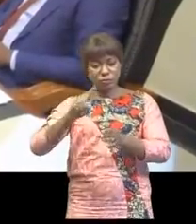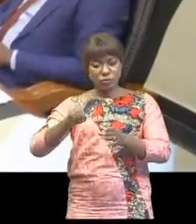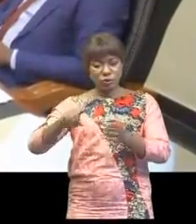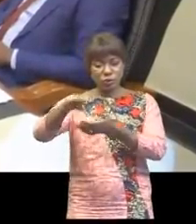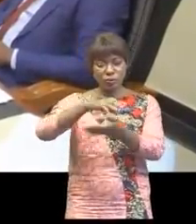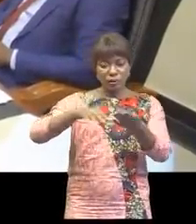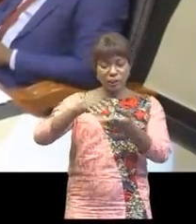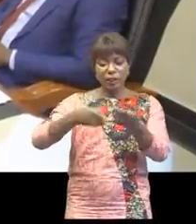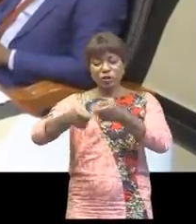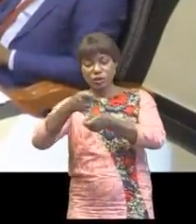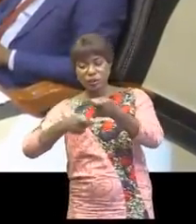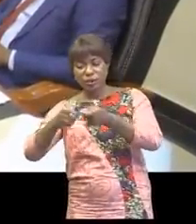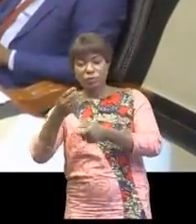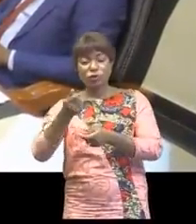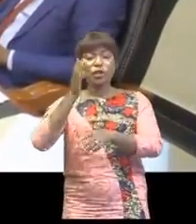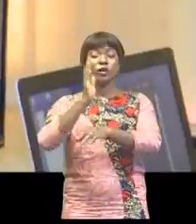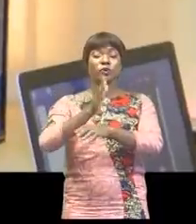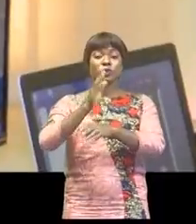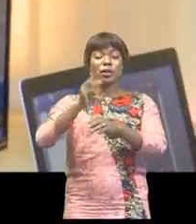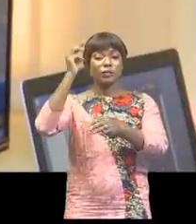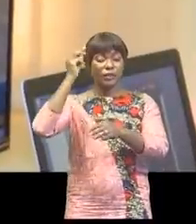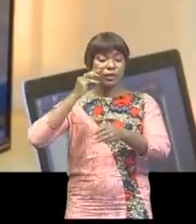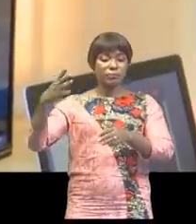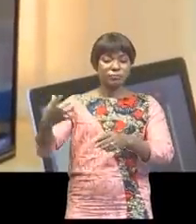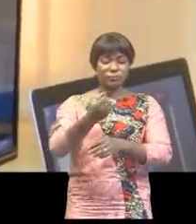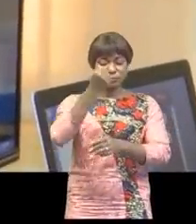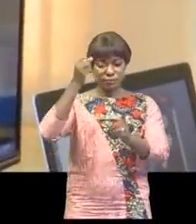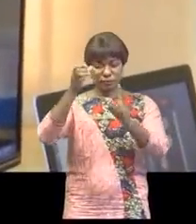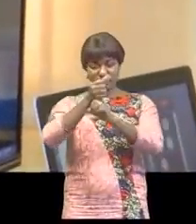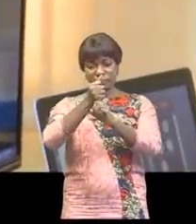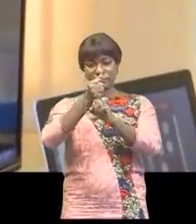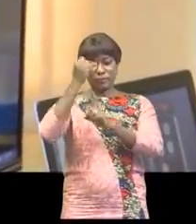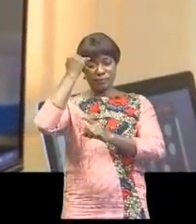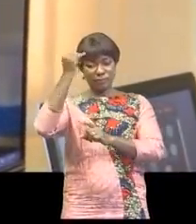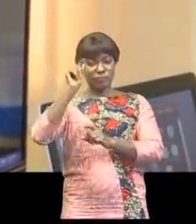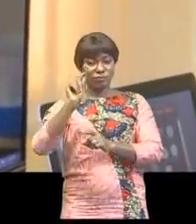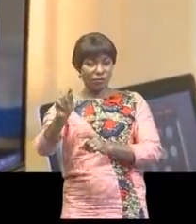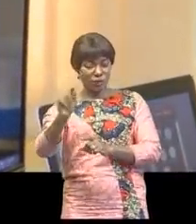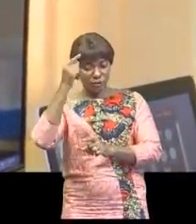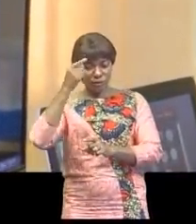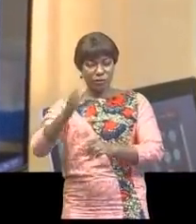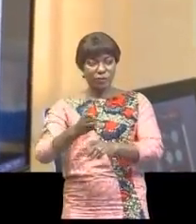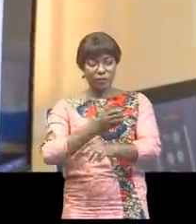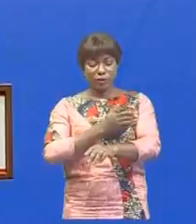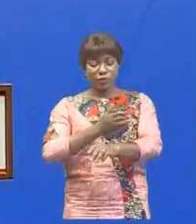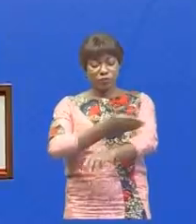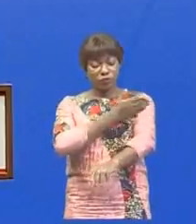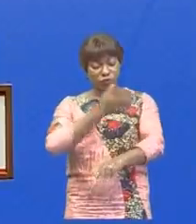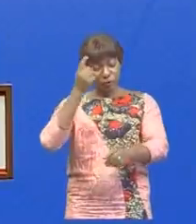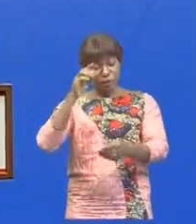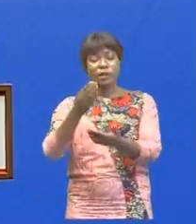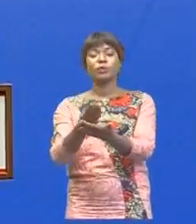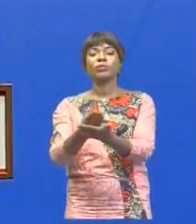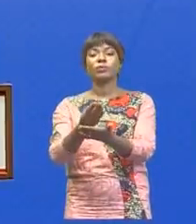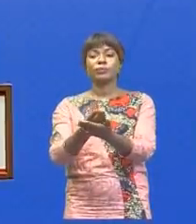marché d'échange. Les conseils de ministres ont appris acte de ces points sur l'évolution de la conjoncture économique.